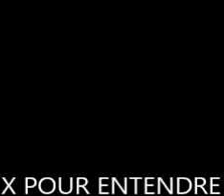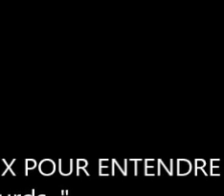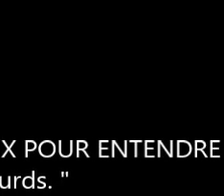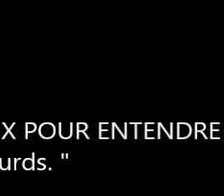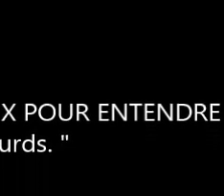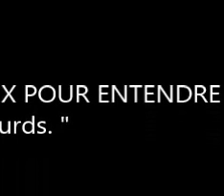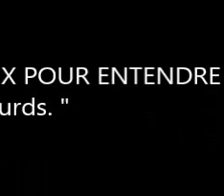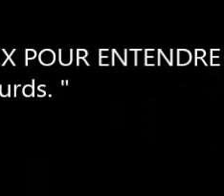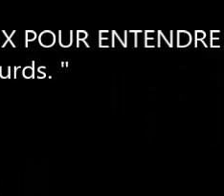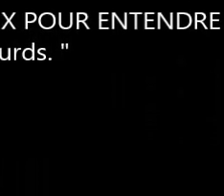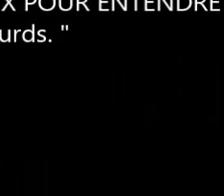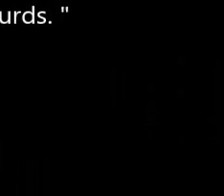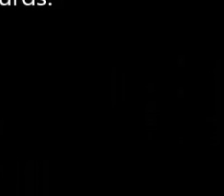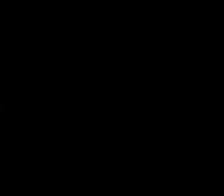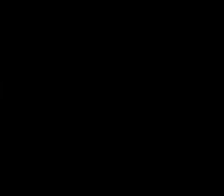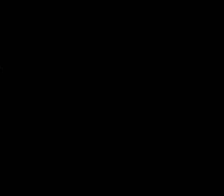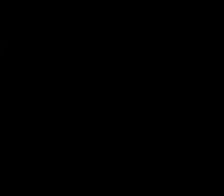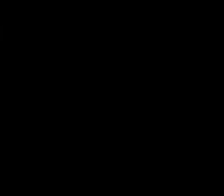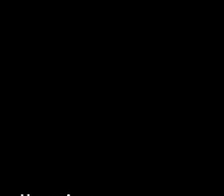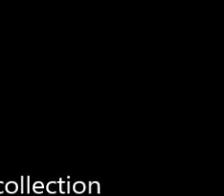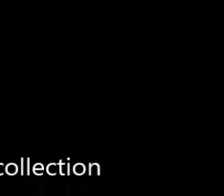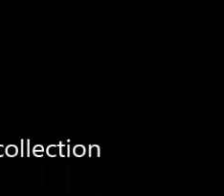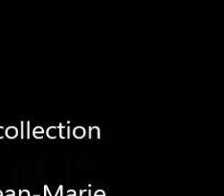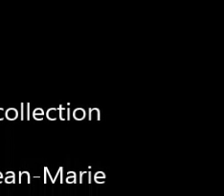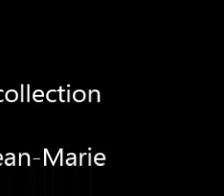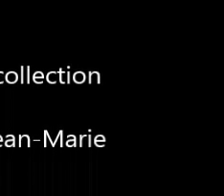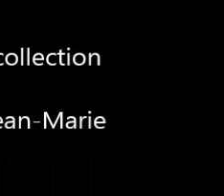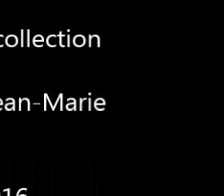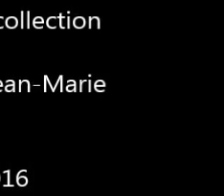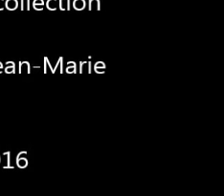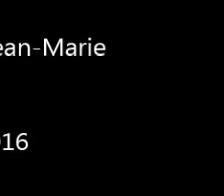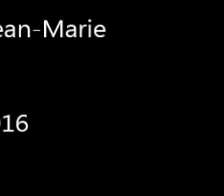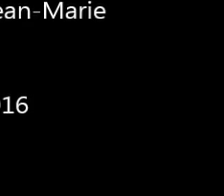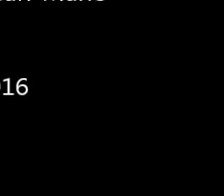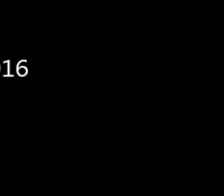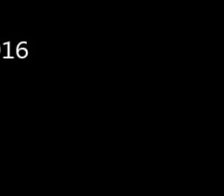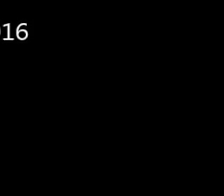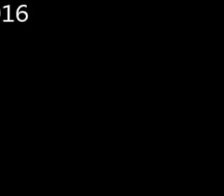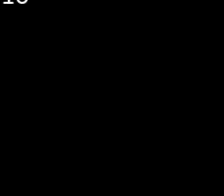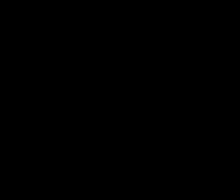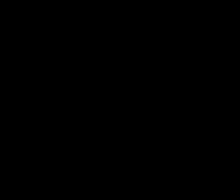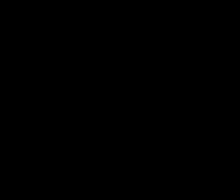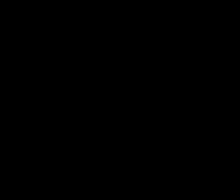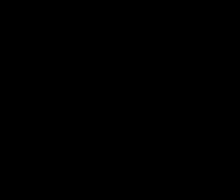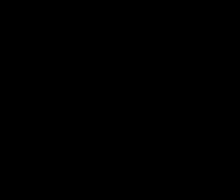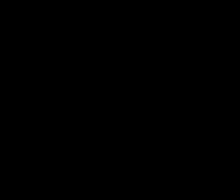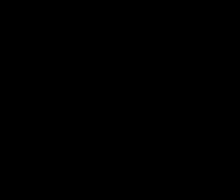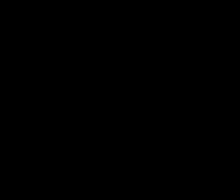de l'interdit et de l'interdit de l'interdit de